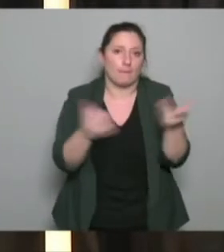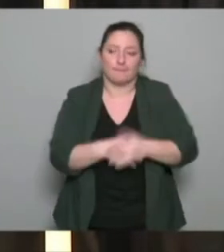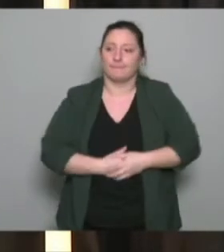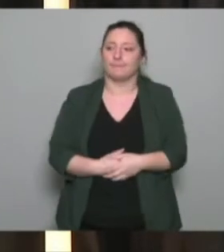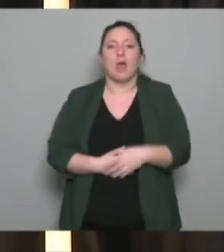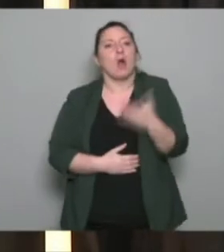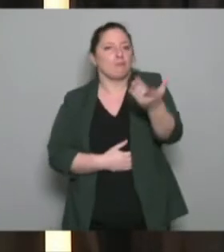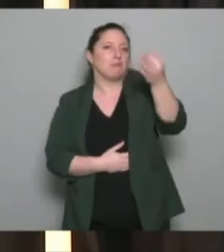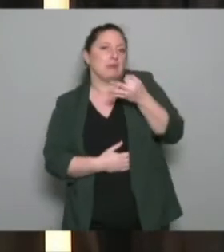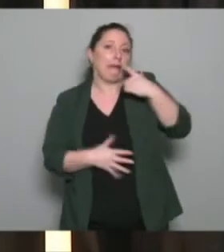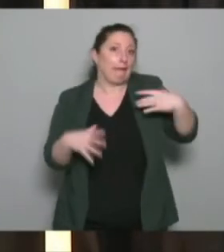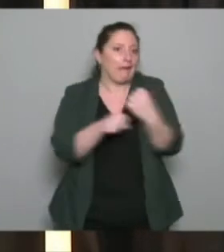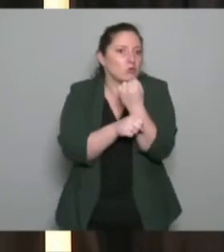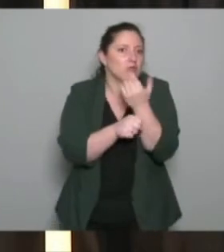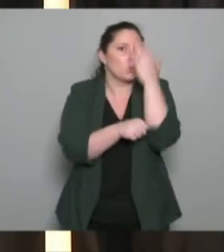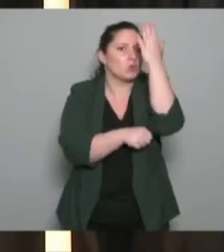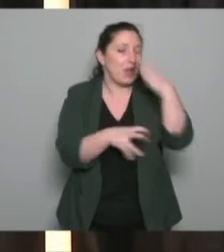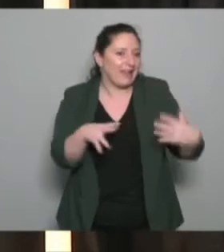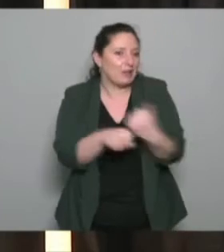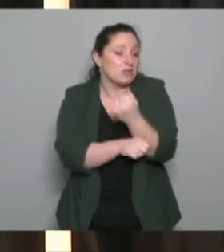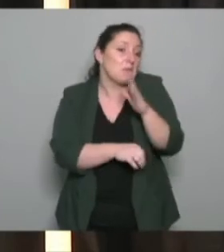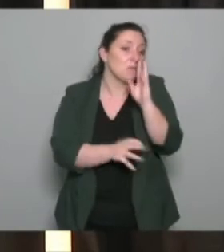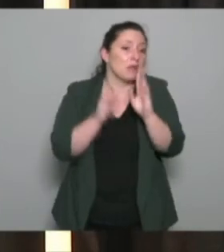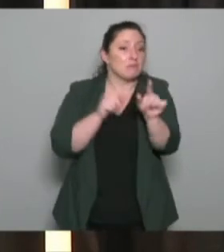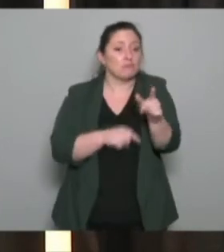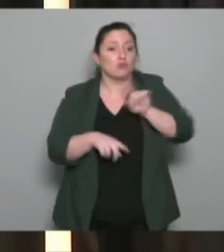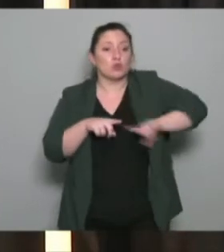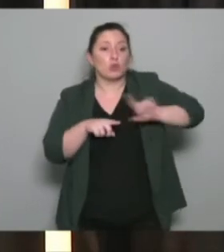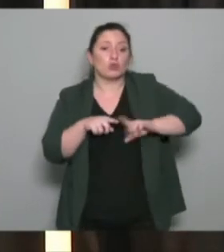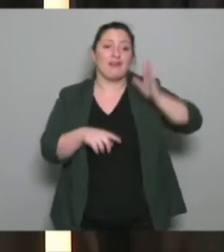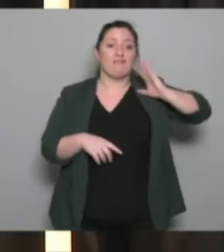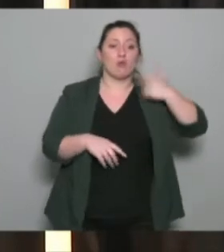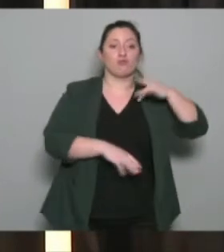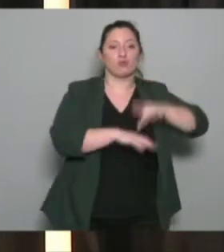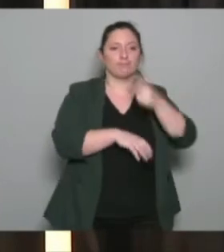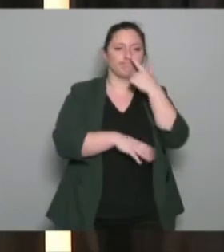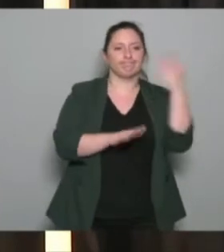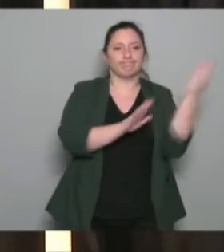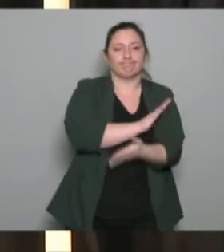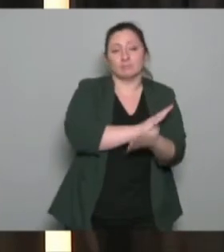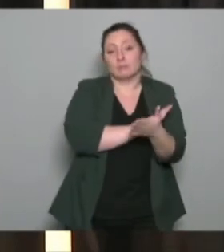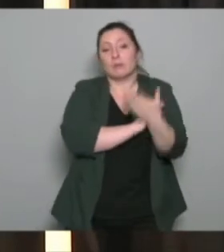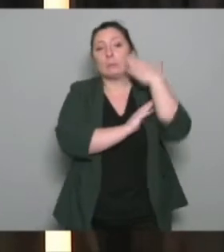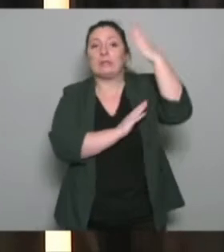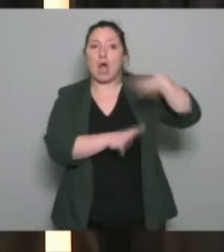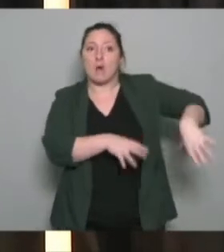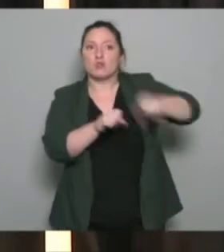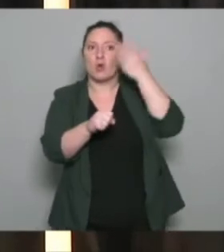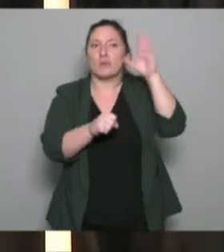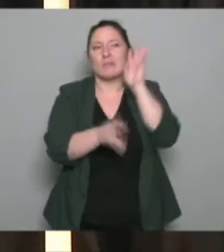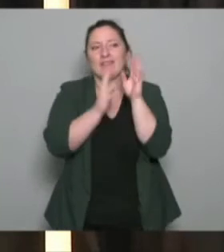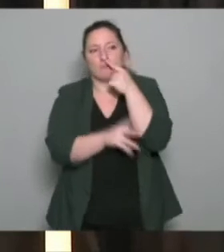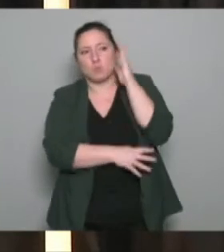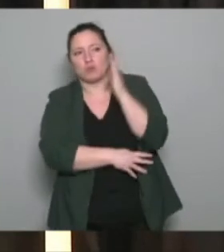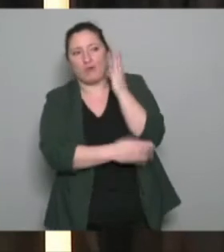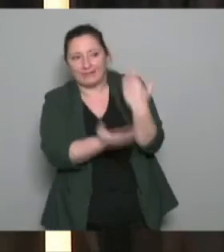est-ce que à un moment donné vous dites bien en fait on a eu cette expérience-là et si je dois recruter une autre personne encore et bien je vais peut-être aller chercher ça en